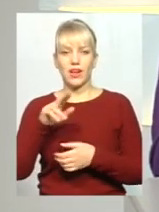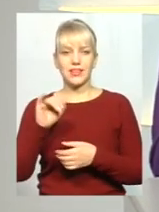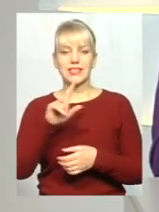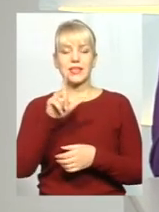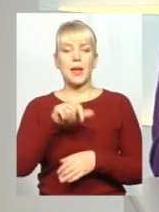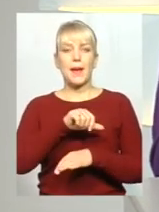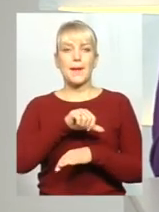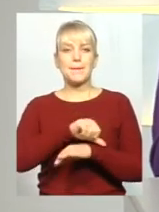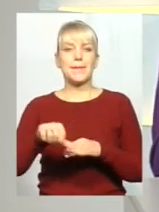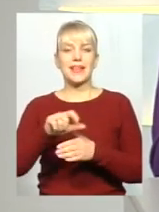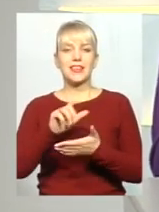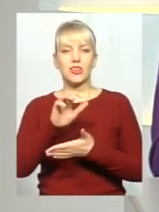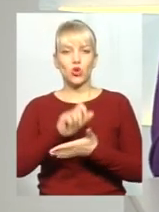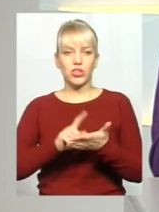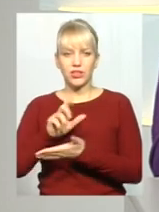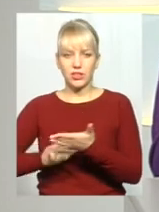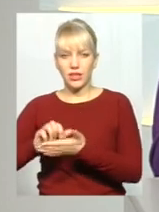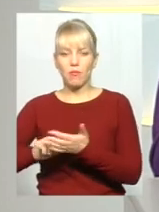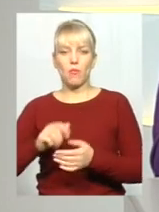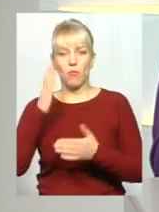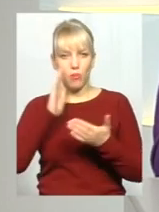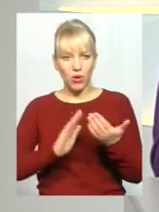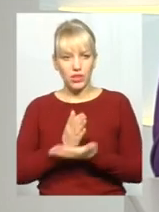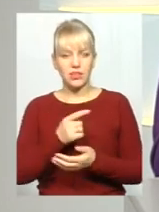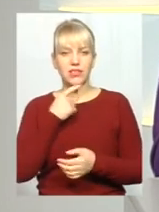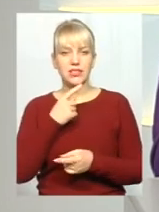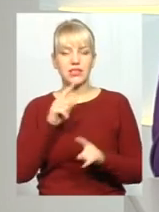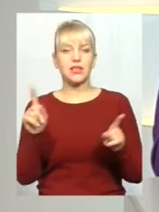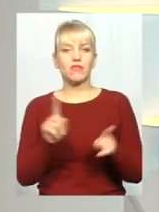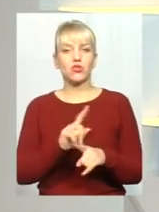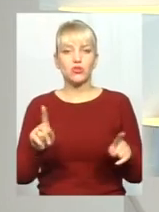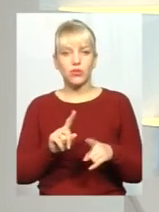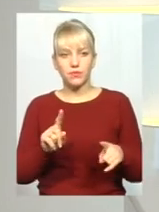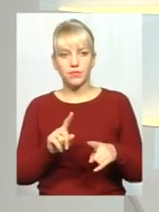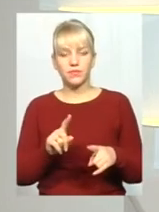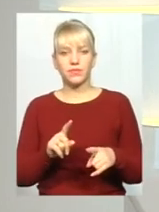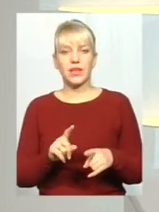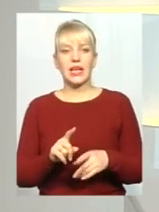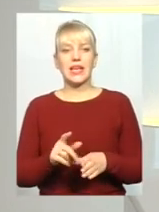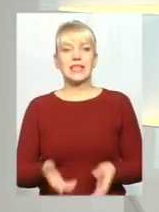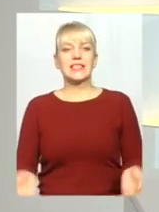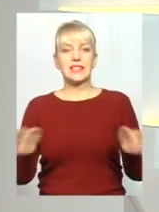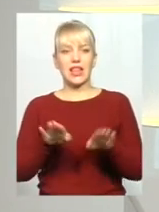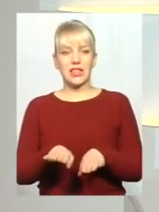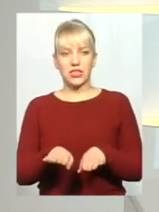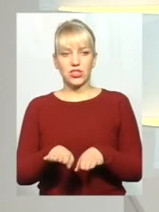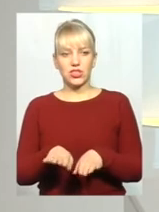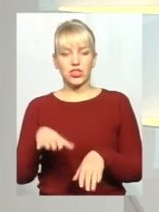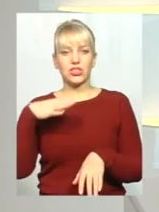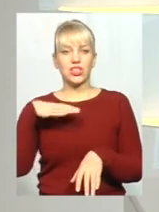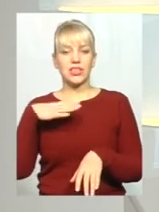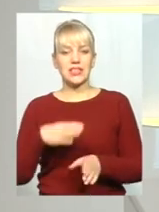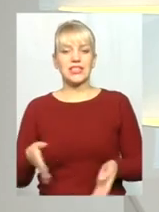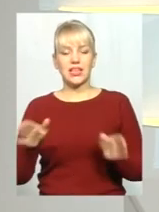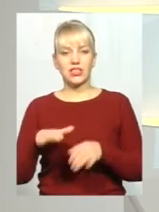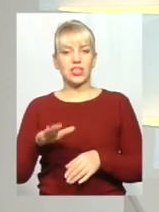народний депутат Юрій Вознюк, комитері-обозривателі, заявив таке, що, ну, залишити, чекати залишилось